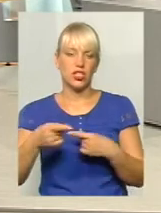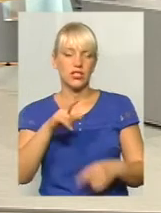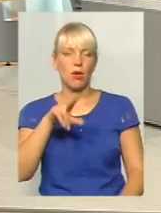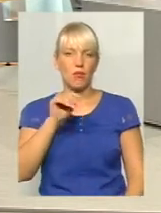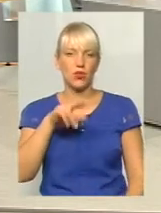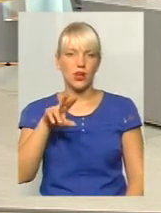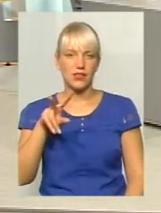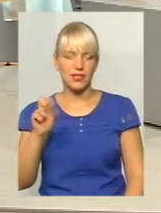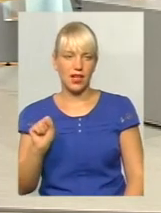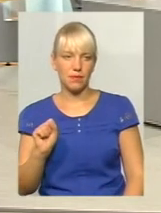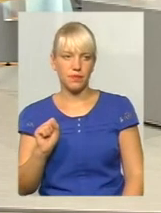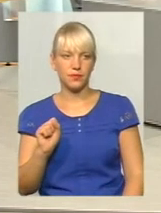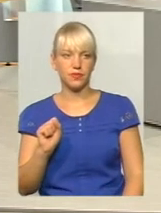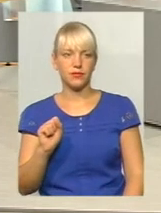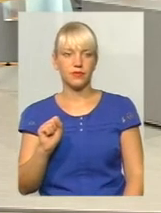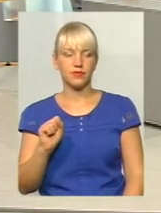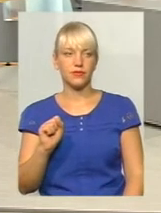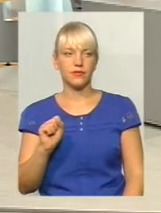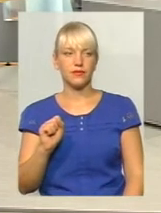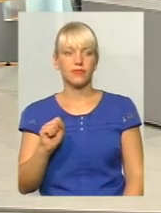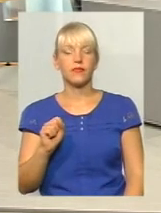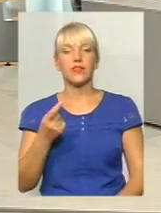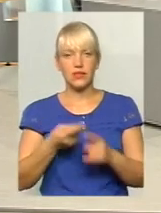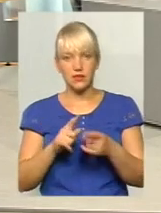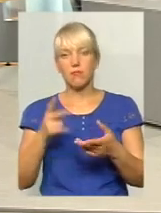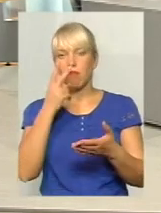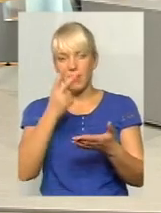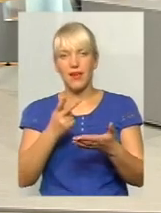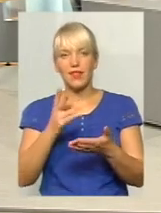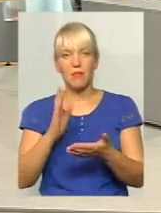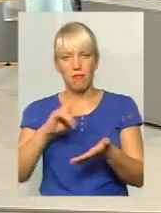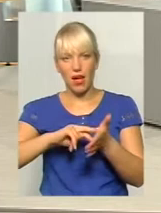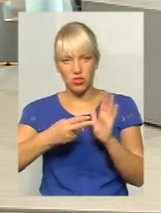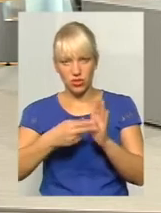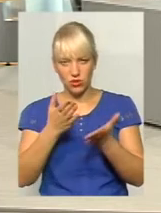будемо розвертатися. Ага, я зрозумію, то передбачено. Передбачено дані маршрути.